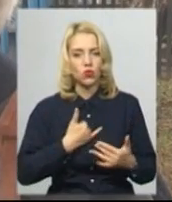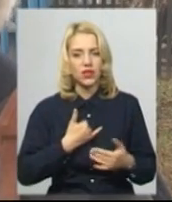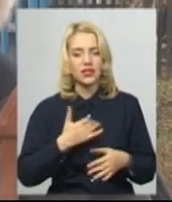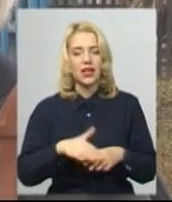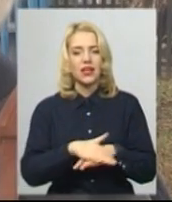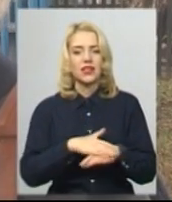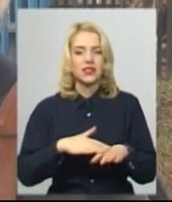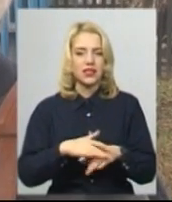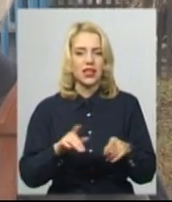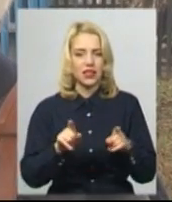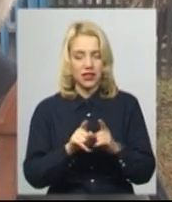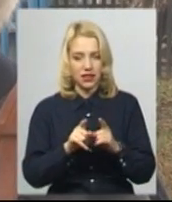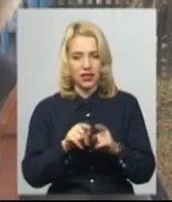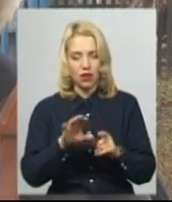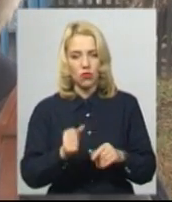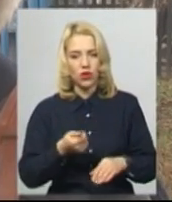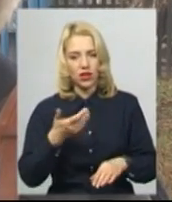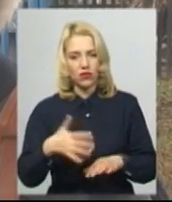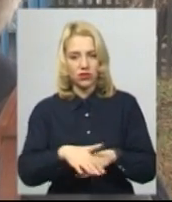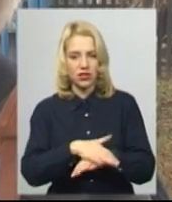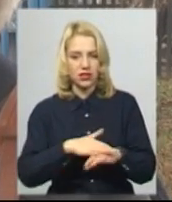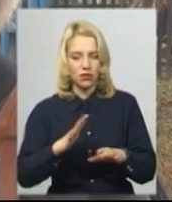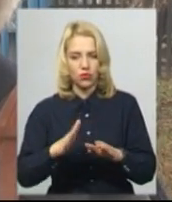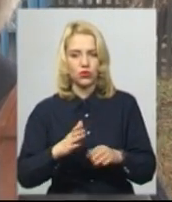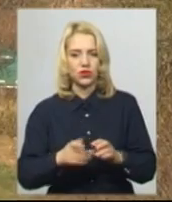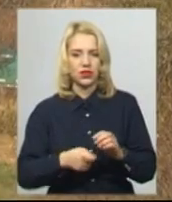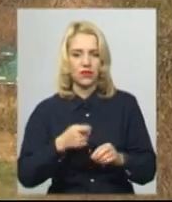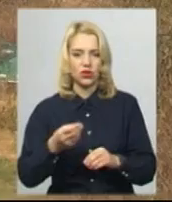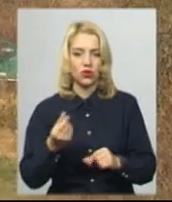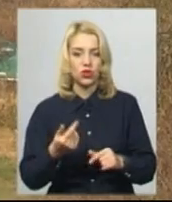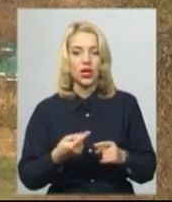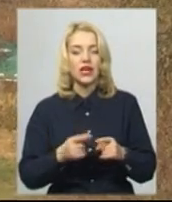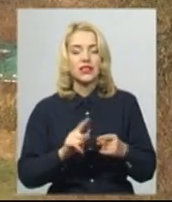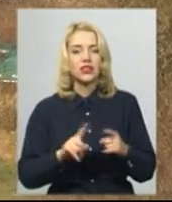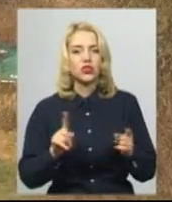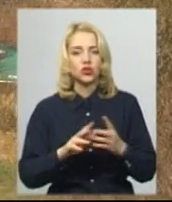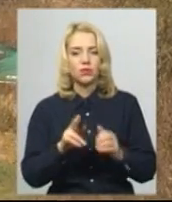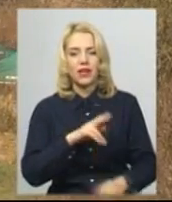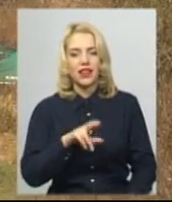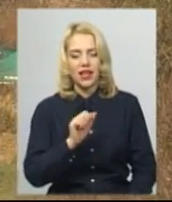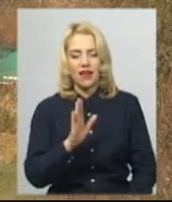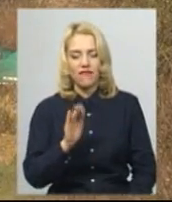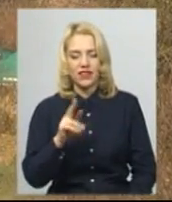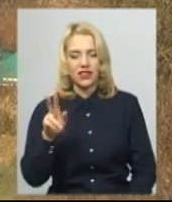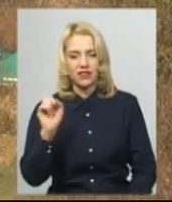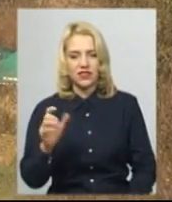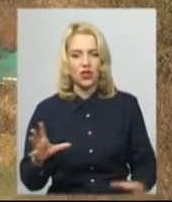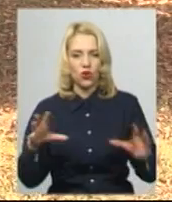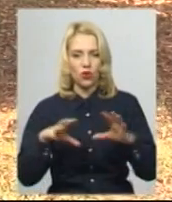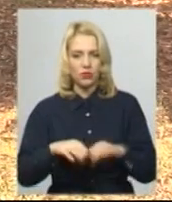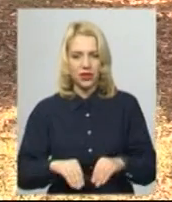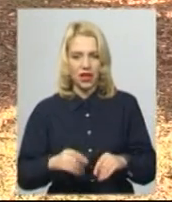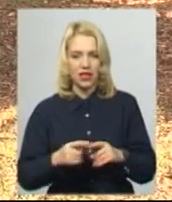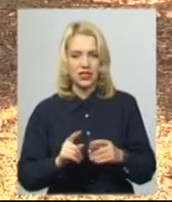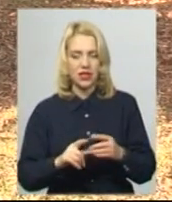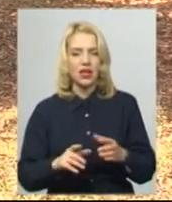так і по кількісті населення нам будуть звіддляти гроші. За те, щоб давидківці об'єдналися у Хмельницьку тергромаду, виступає жителька села